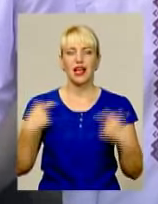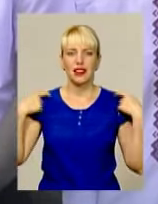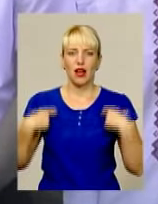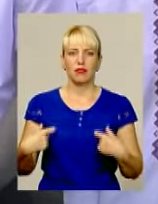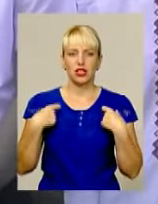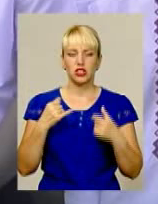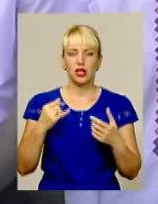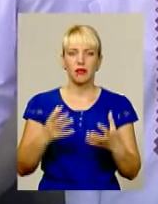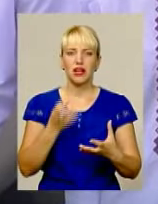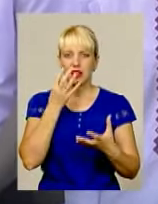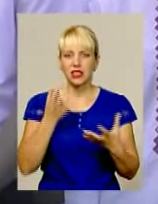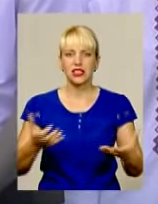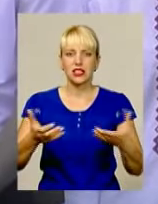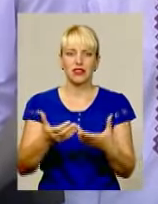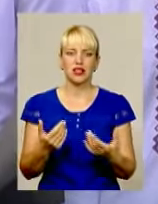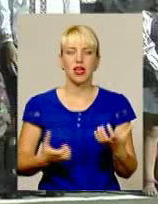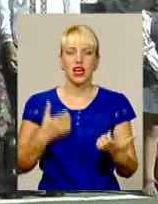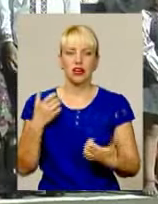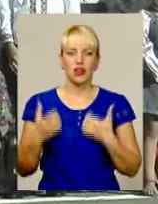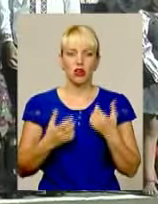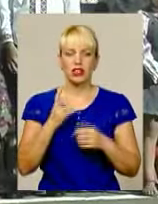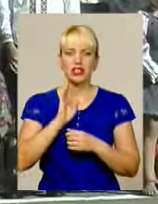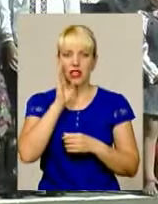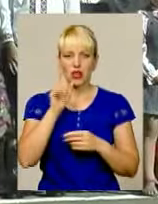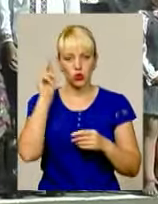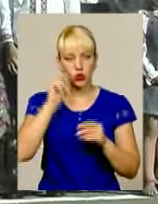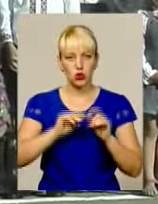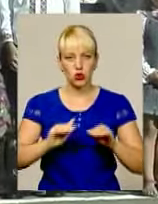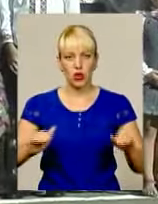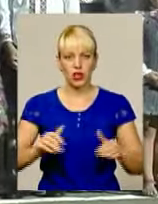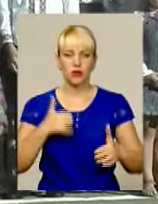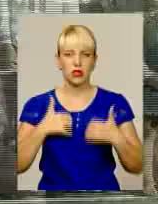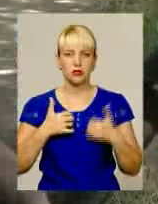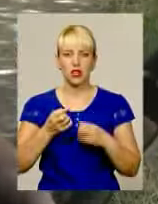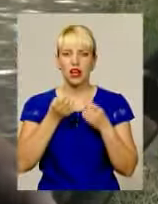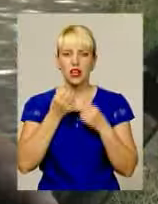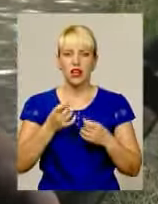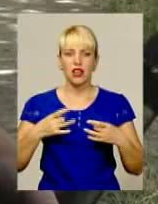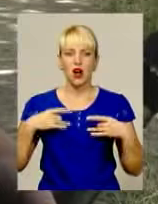оберемками квітів. Схвильовані з самісінького ранку школярі поспішають на урочисту лінійку.